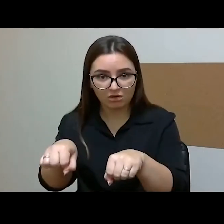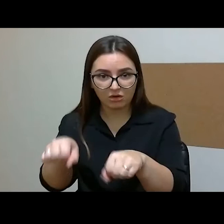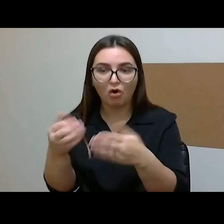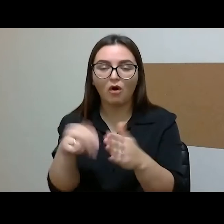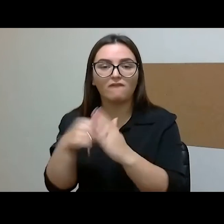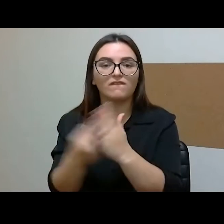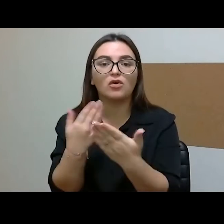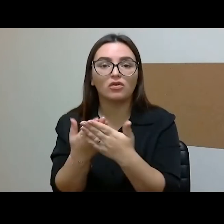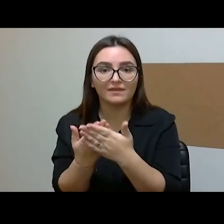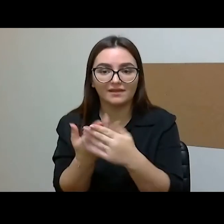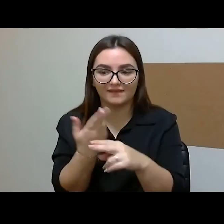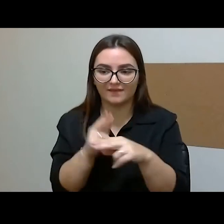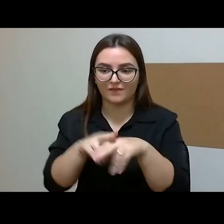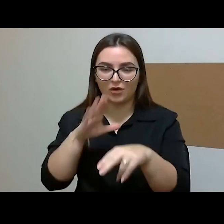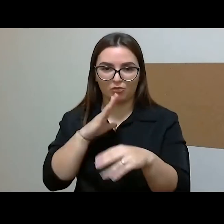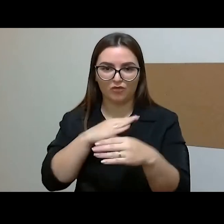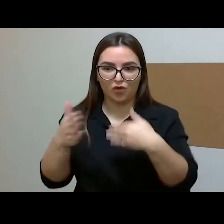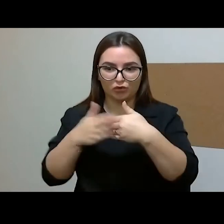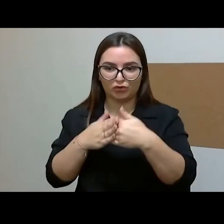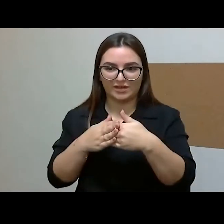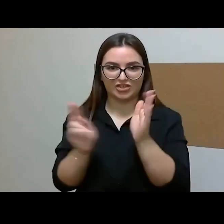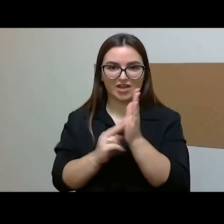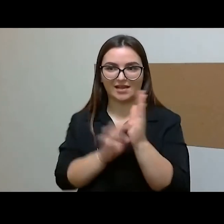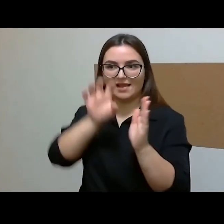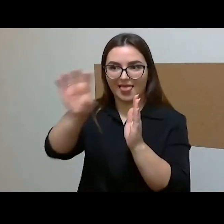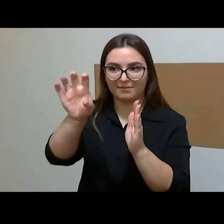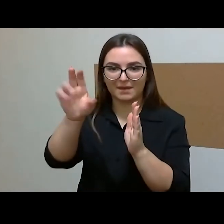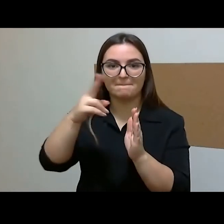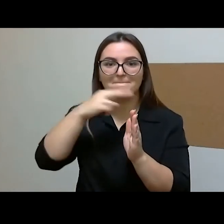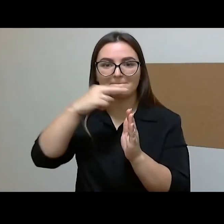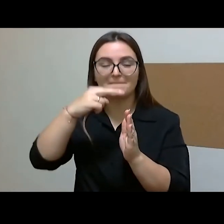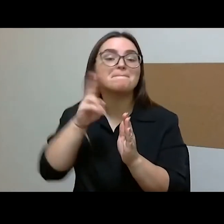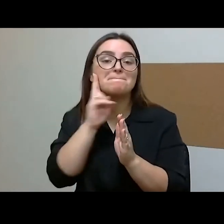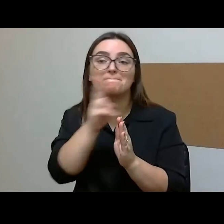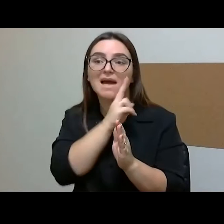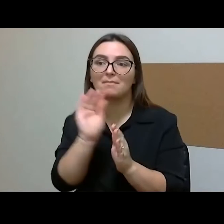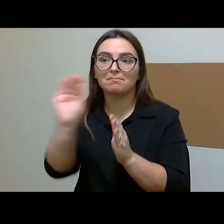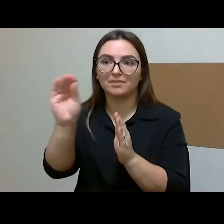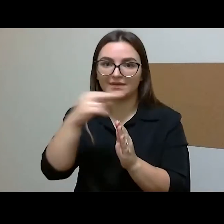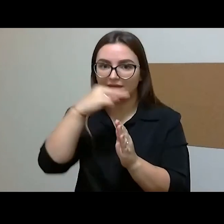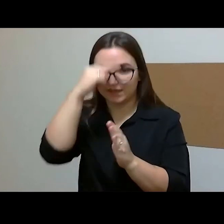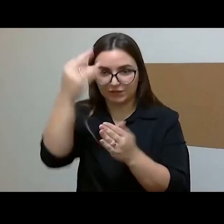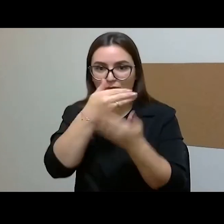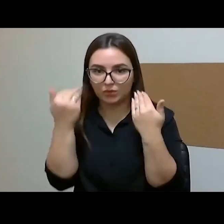yra vaizduojantis mama, o ne tie. Ir man buvo toks šokas, nes aš galvojau, taurimtai kyla toks klausimas,